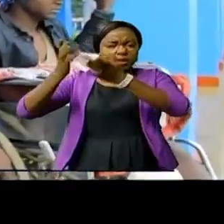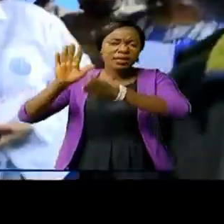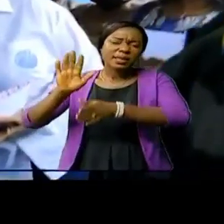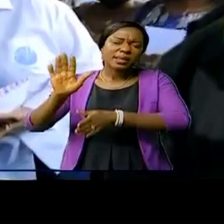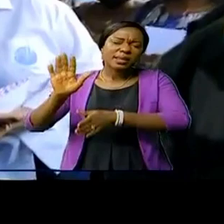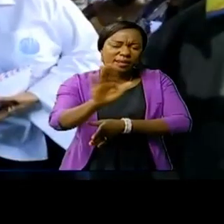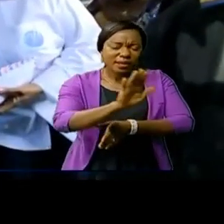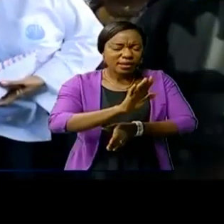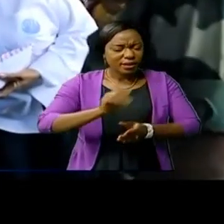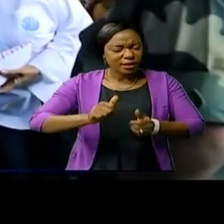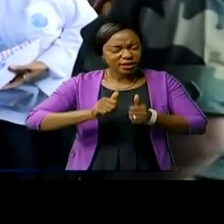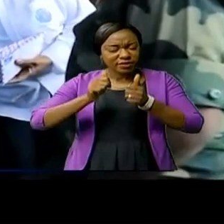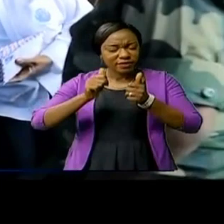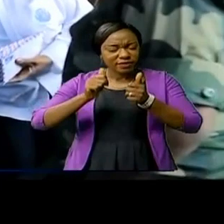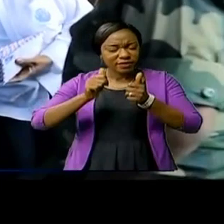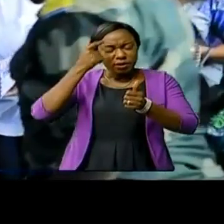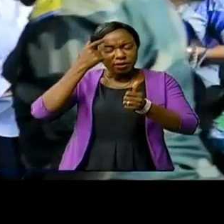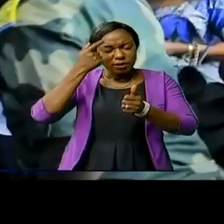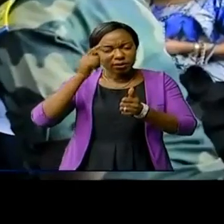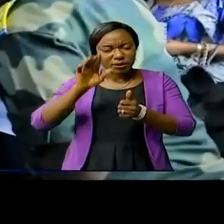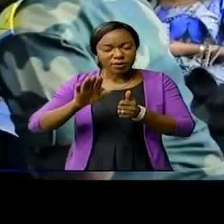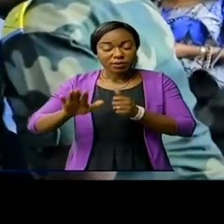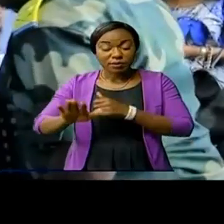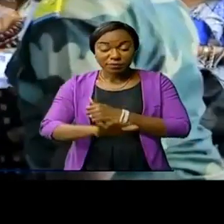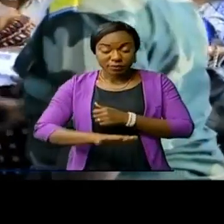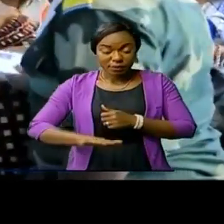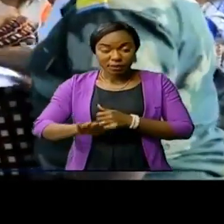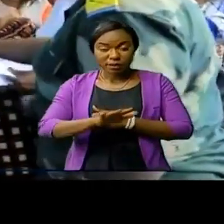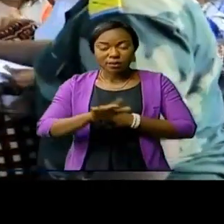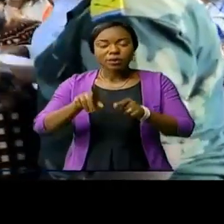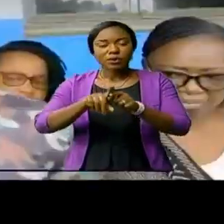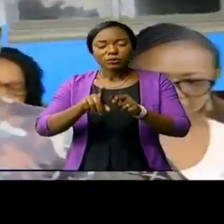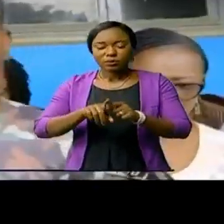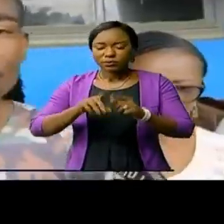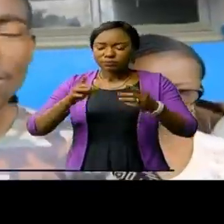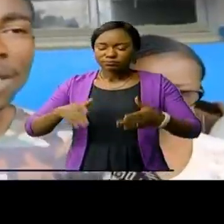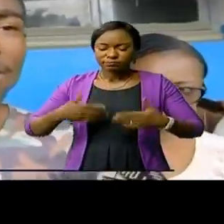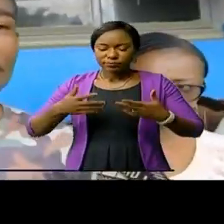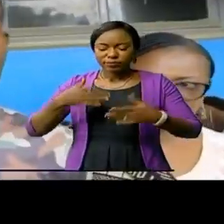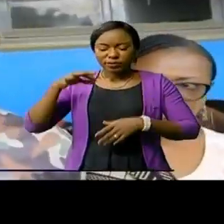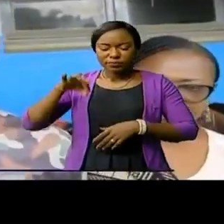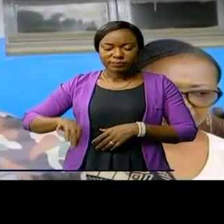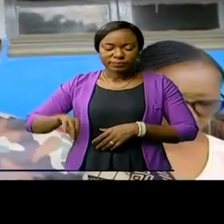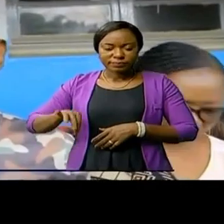de la nation au sacrifice suprême de leur sang. De quoi réjouir ces bénéficiaires.